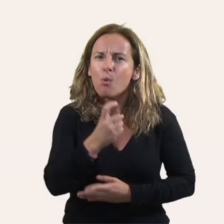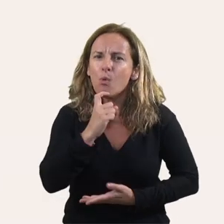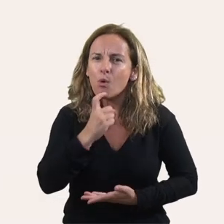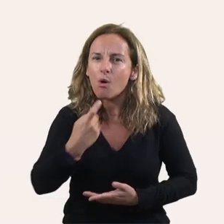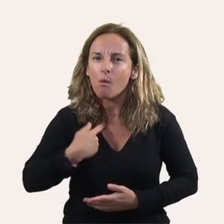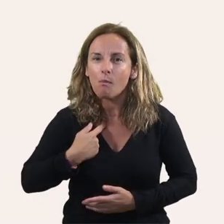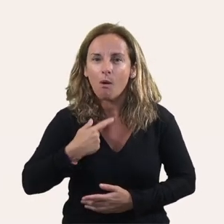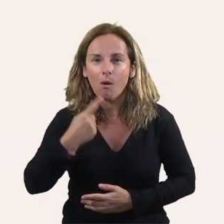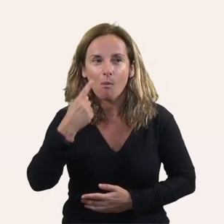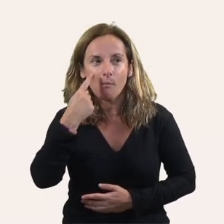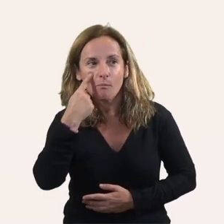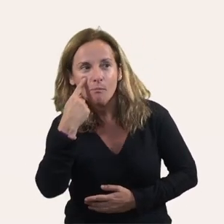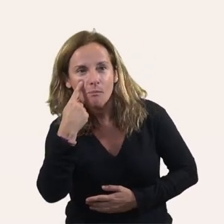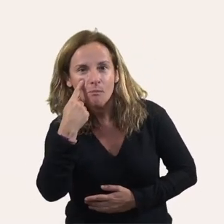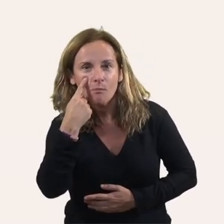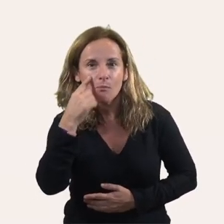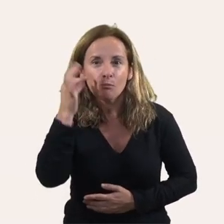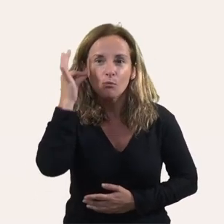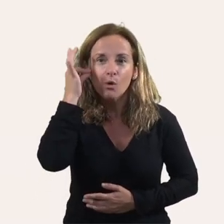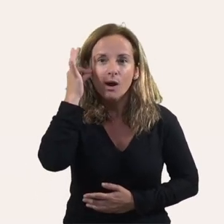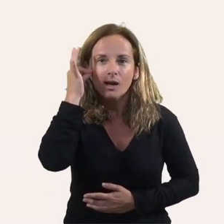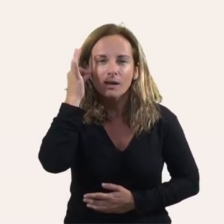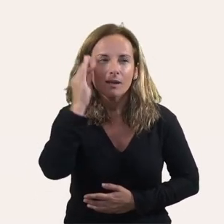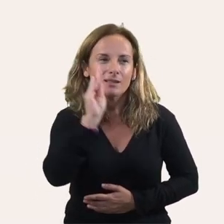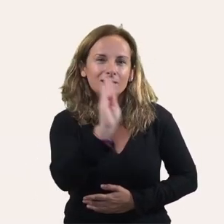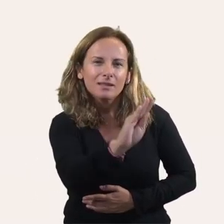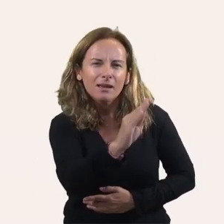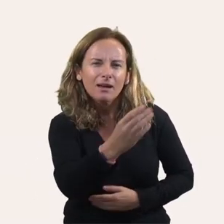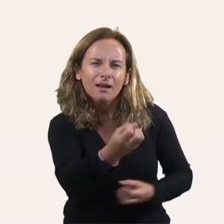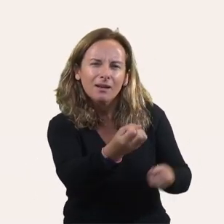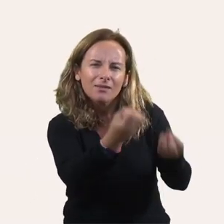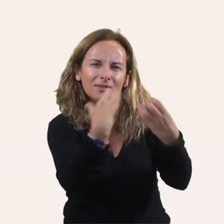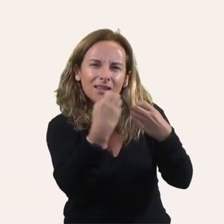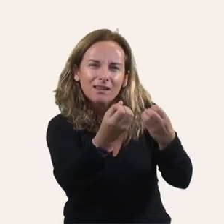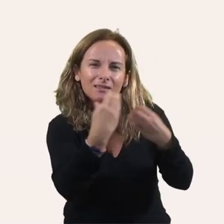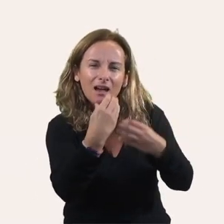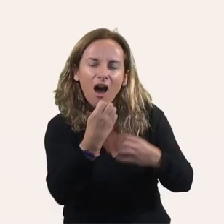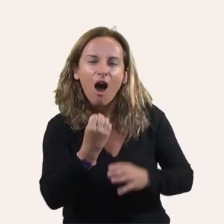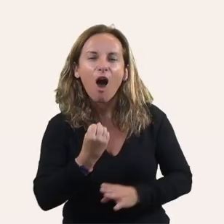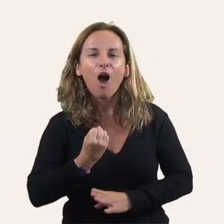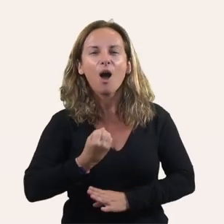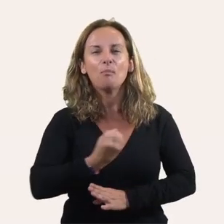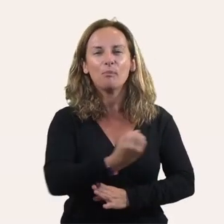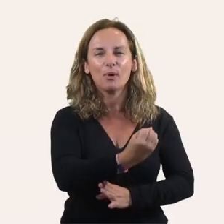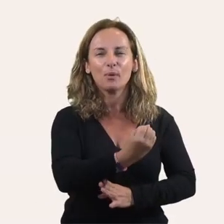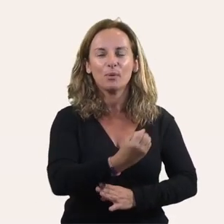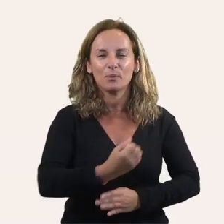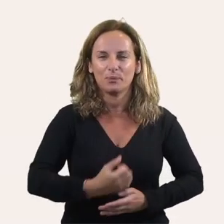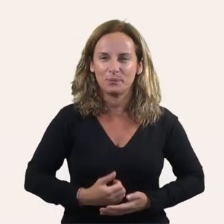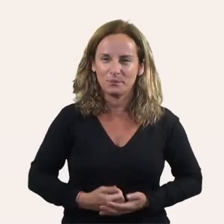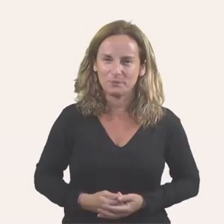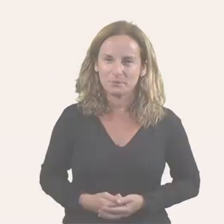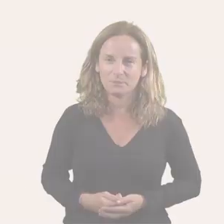de la mà. Cerca-les, escolta-les i dona'ls la veu.